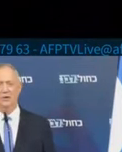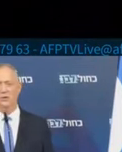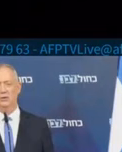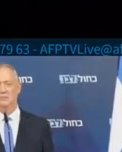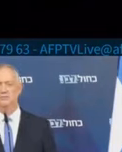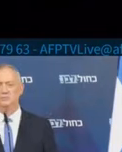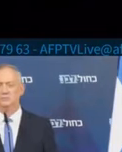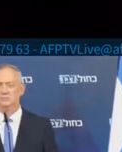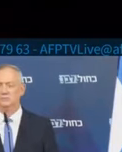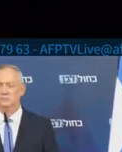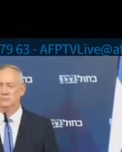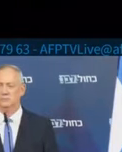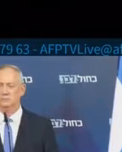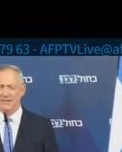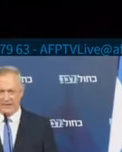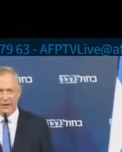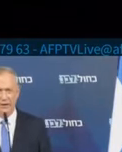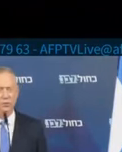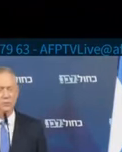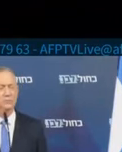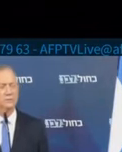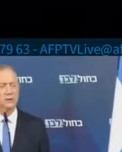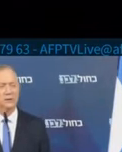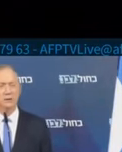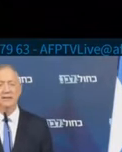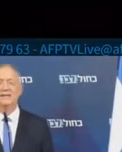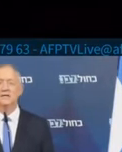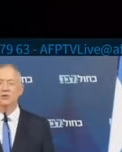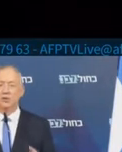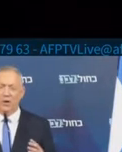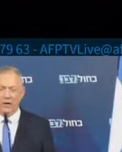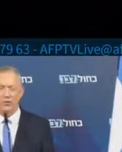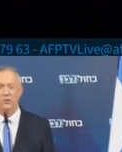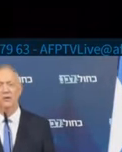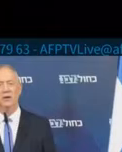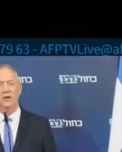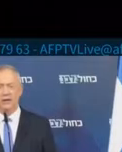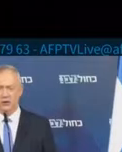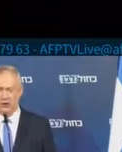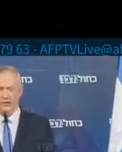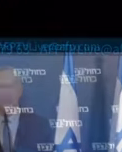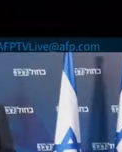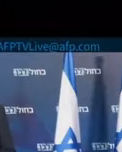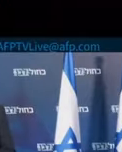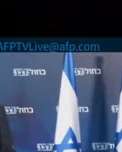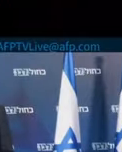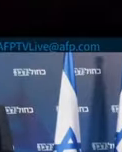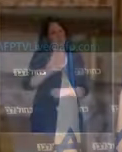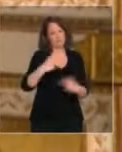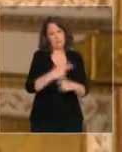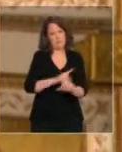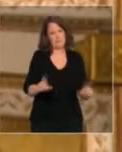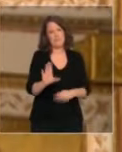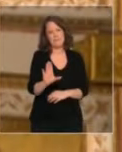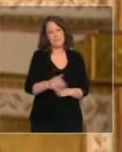solitude, le renoncement à d'autres soins peuvent être aussi dangereux. Je souhaite aussi que les